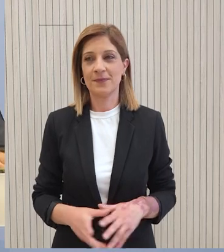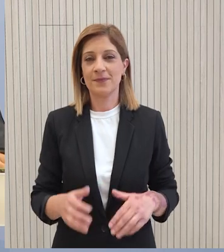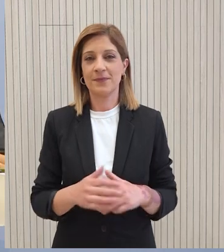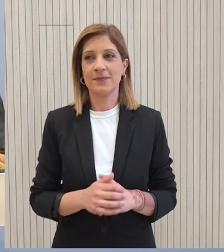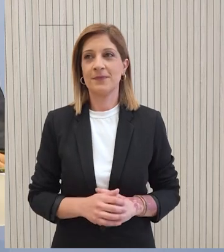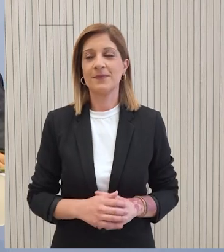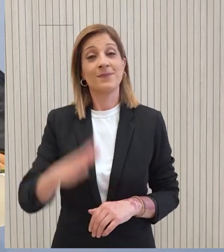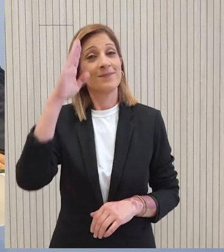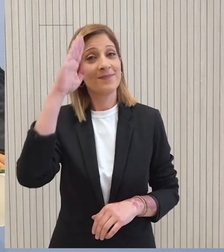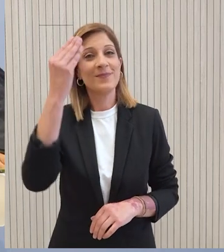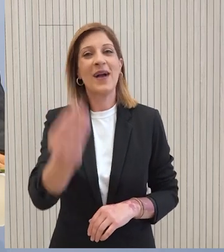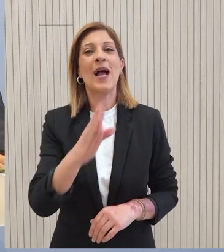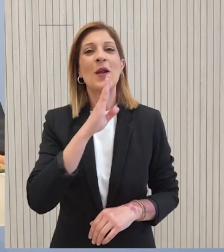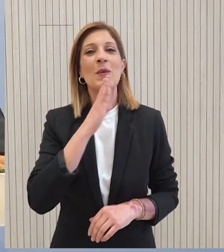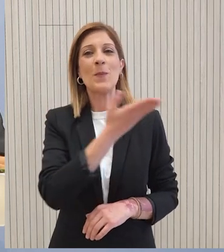Καλό μεσημέρι.